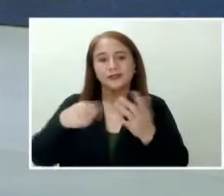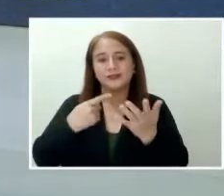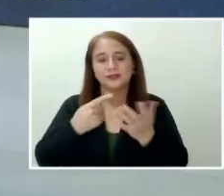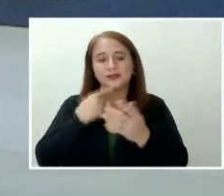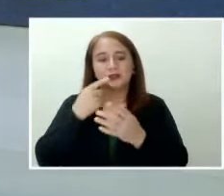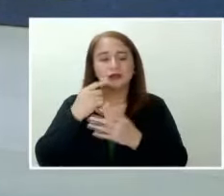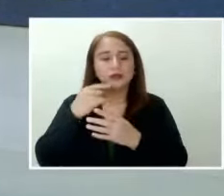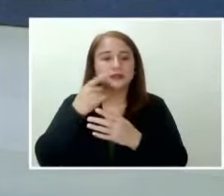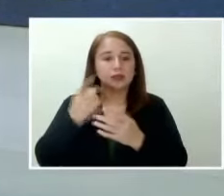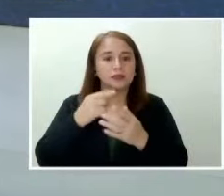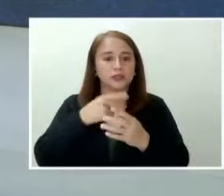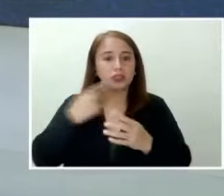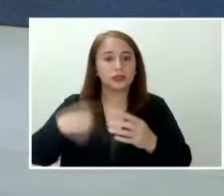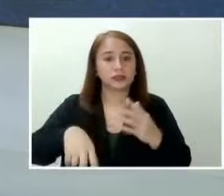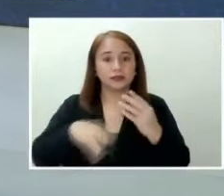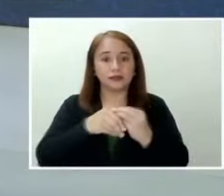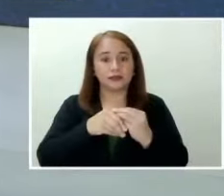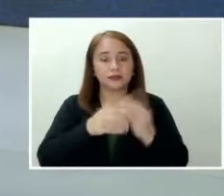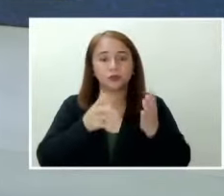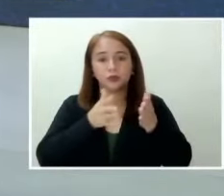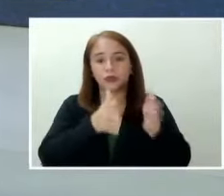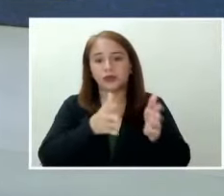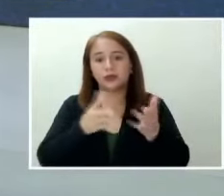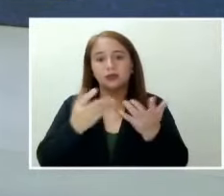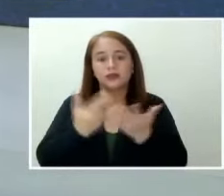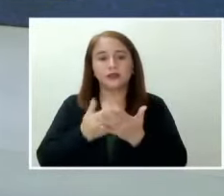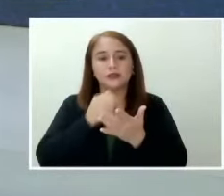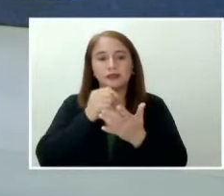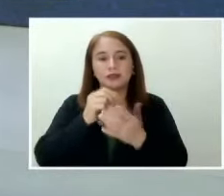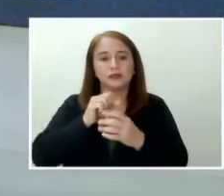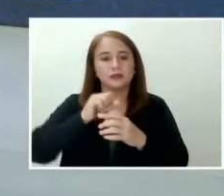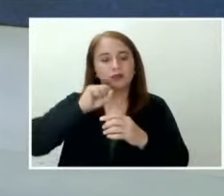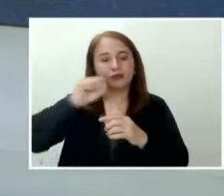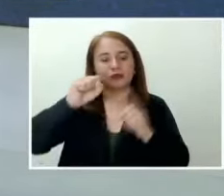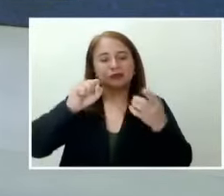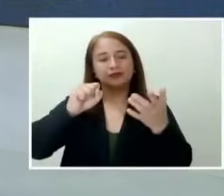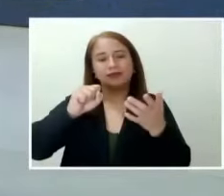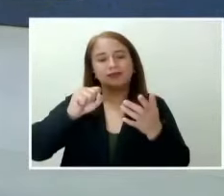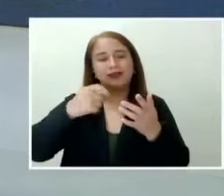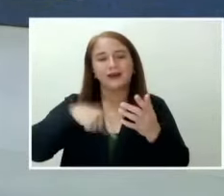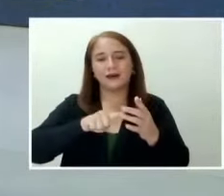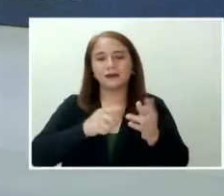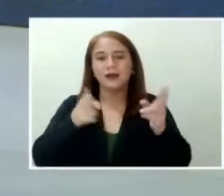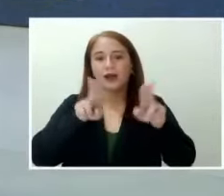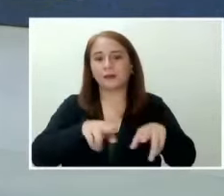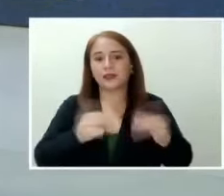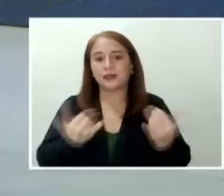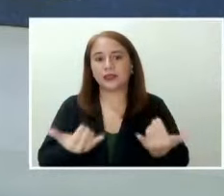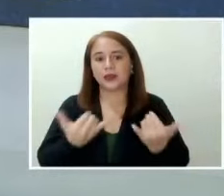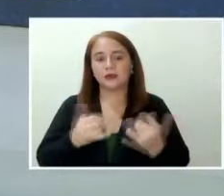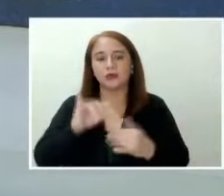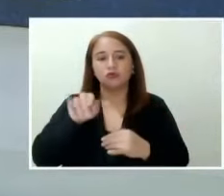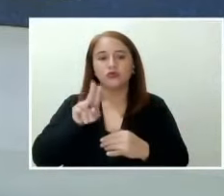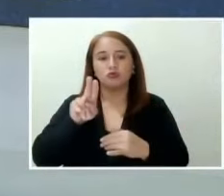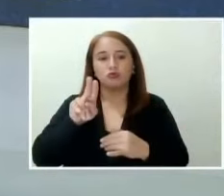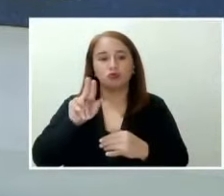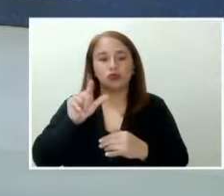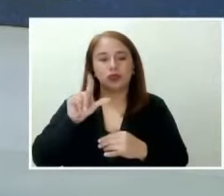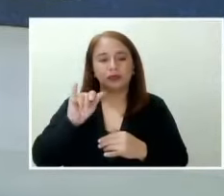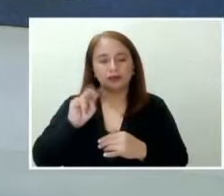China ay posibleng paraan para hindi na magprotesta ang Pilipinas sa insideng na nagaganap ngayon sa Julian Filipe Reef.